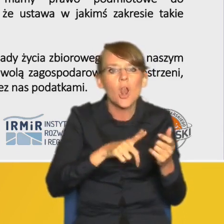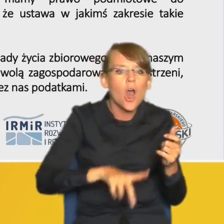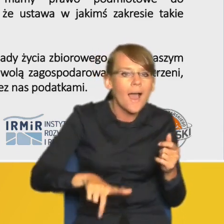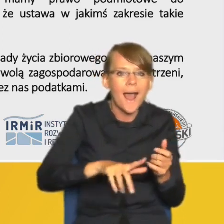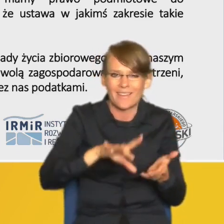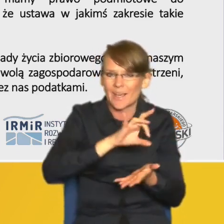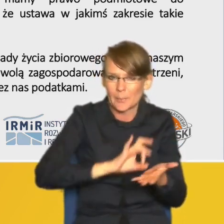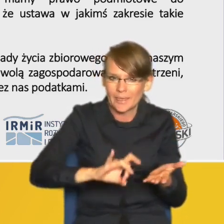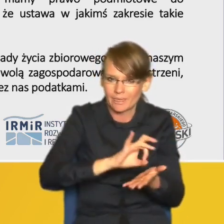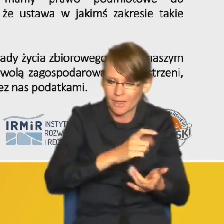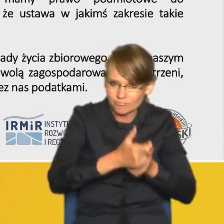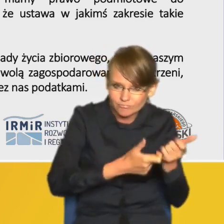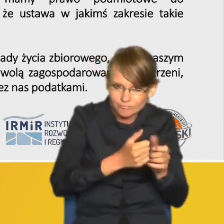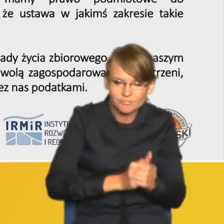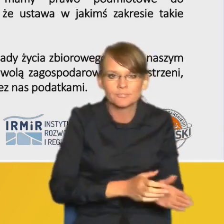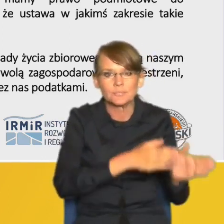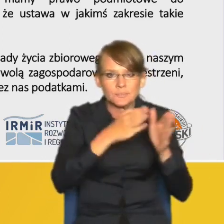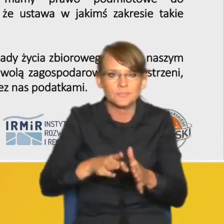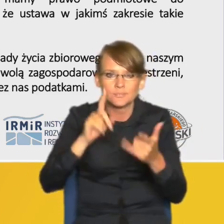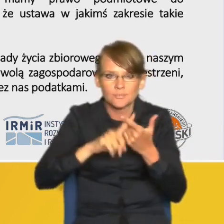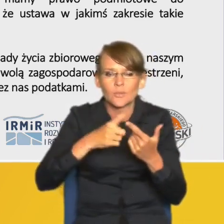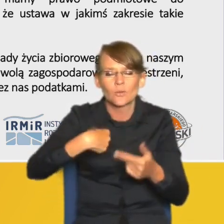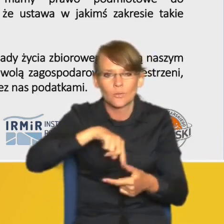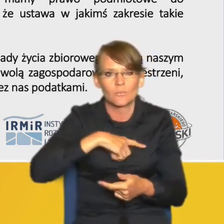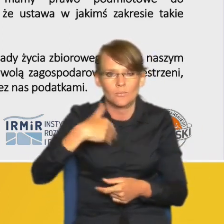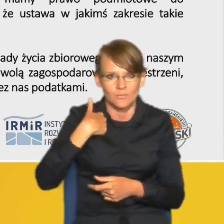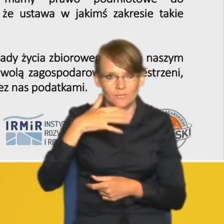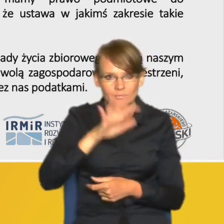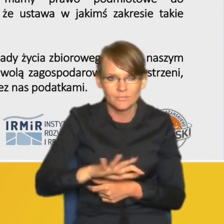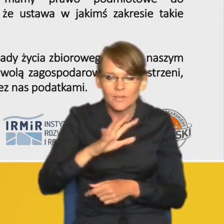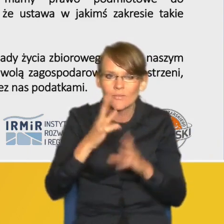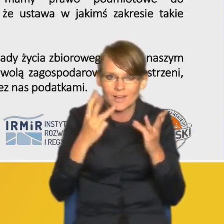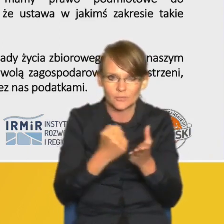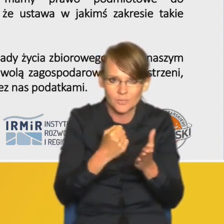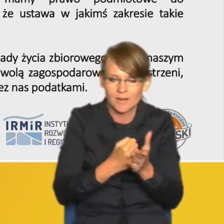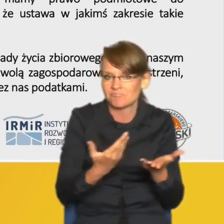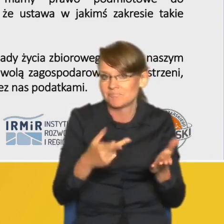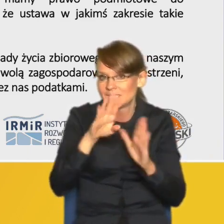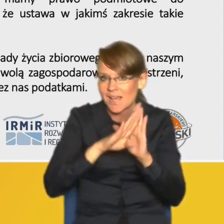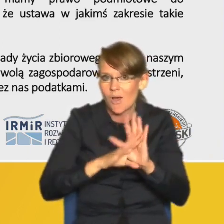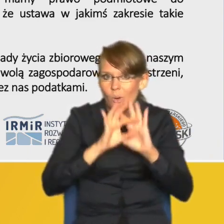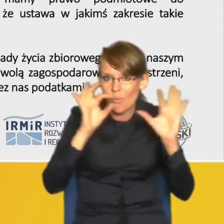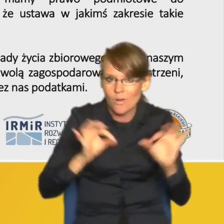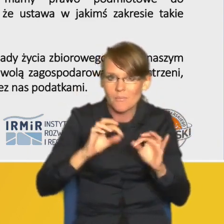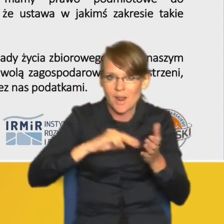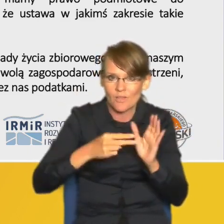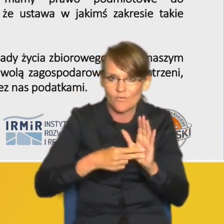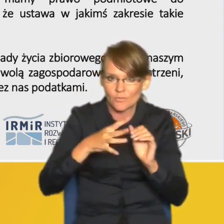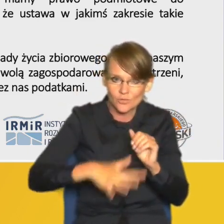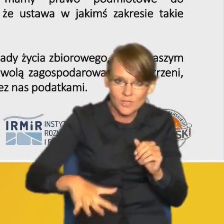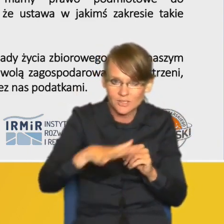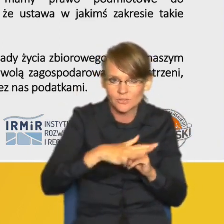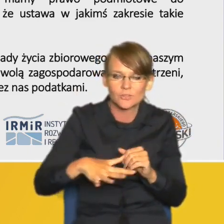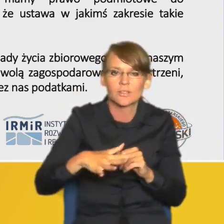gminach po drugie przypatrywaliśmy się dość istotnym zagadnieniom takim jak zasady ogólne planowania przestrzennego czyli